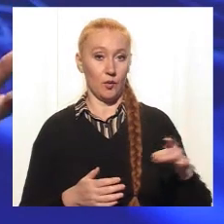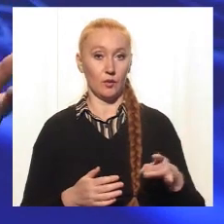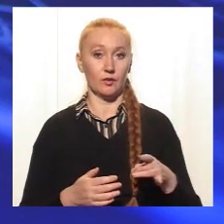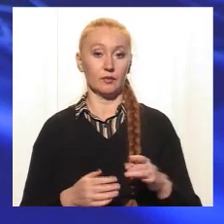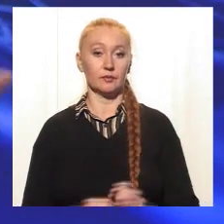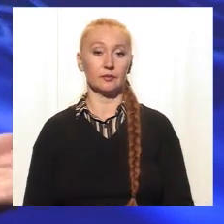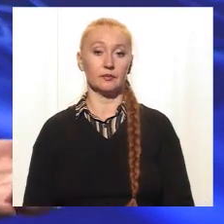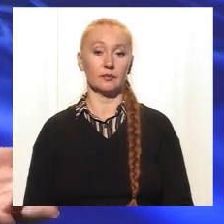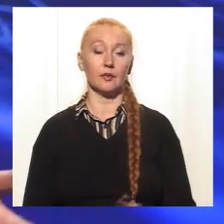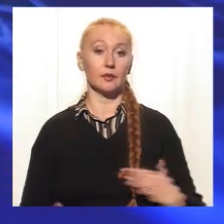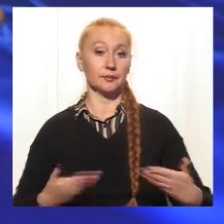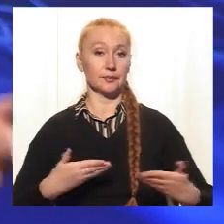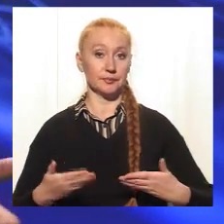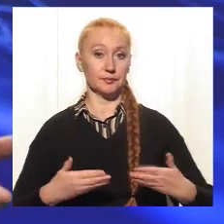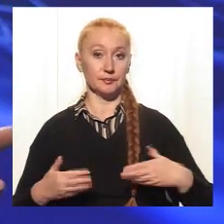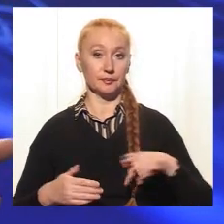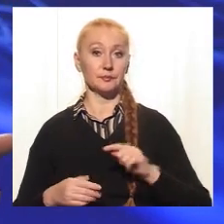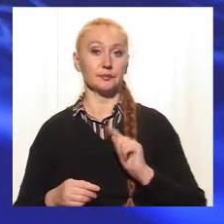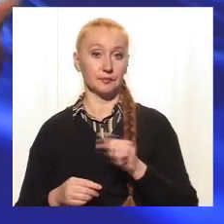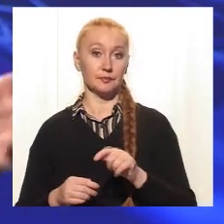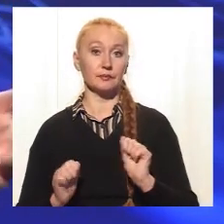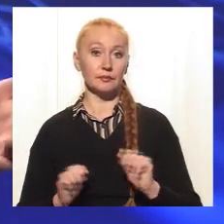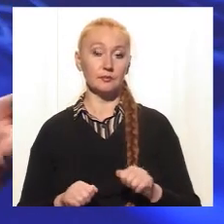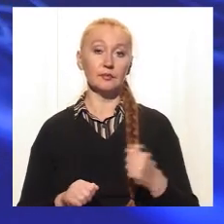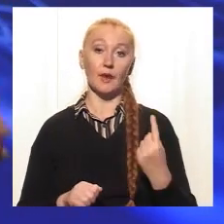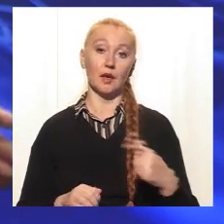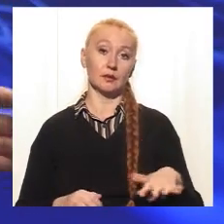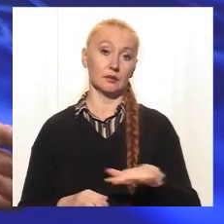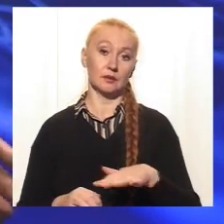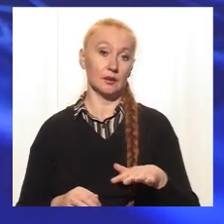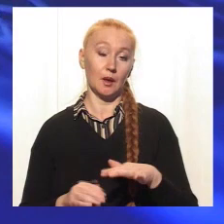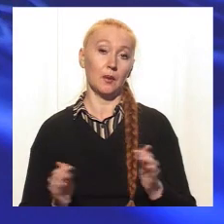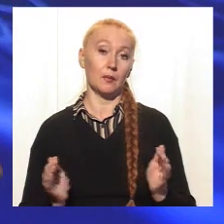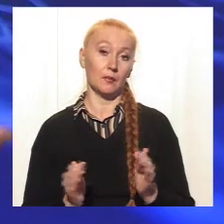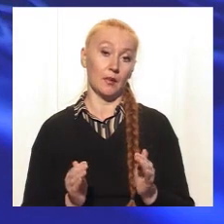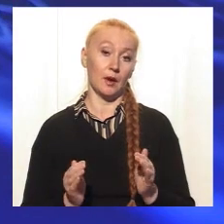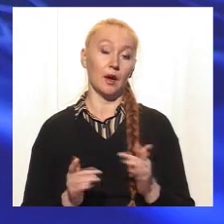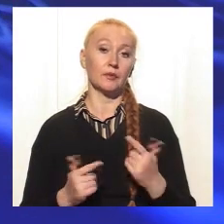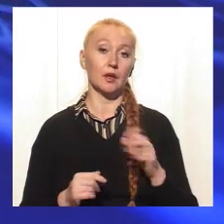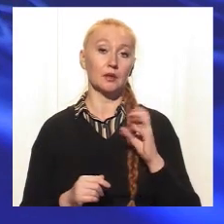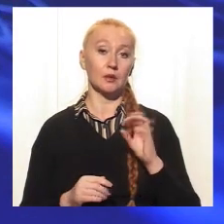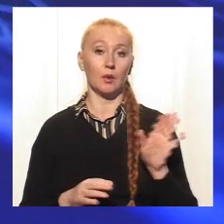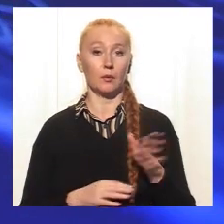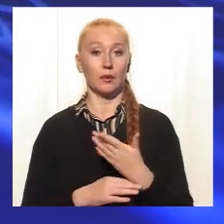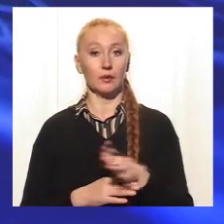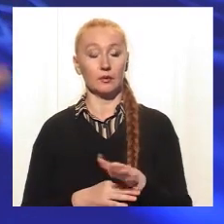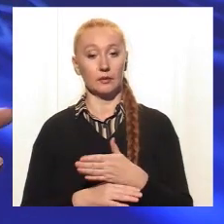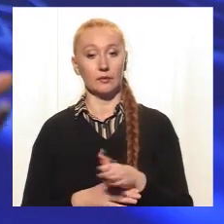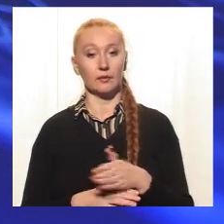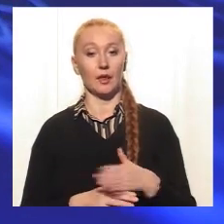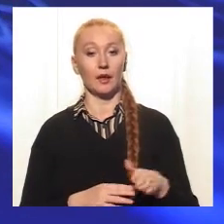в пішій доступності, може бути один майданчик, невеликий, де собаку можна вигулати,